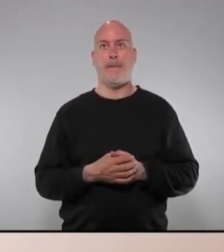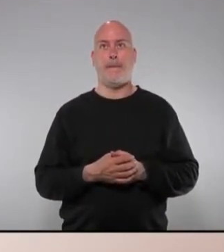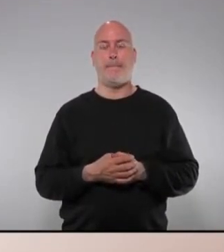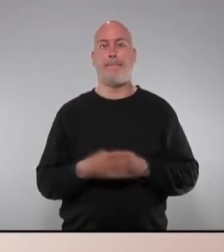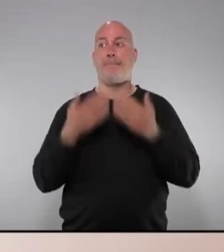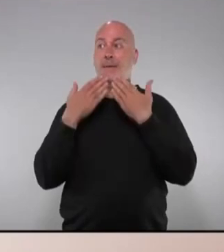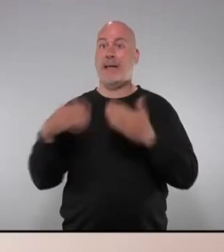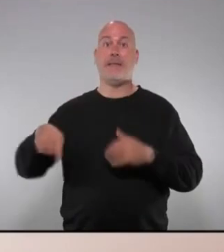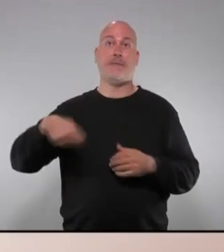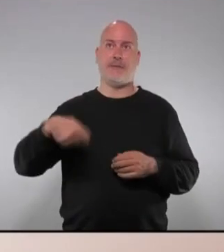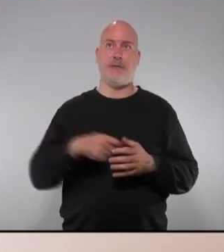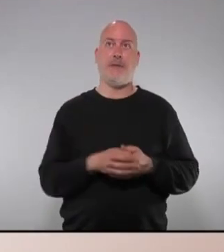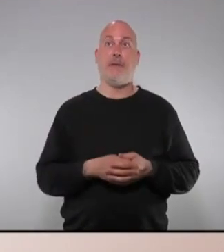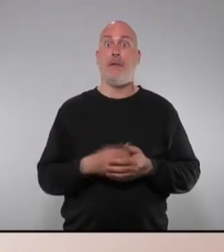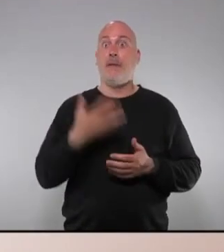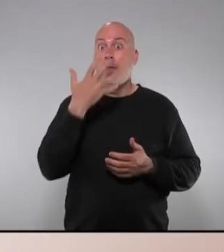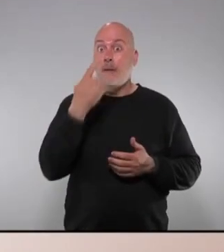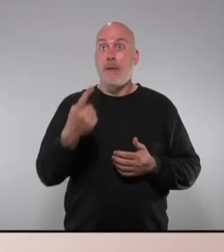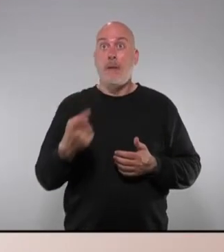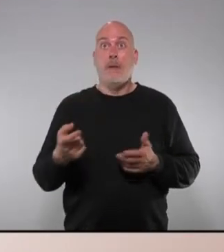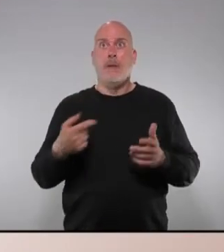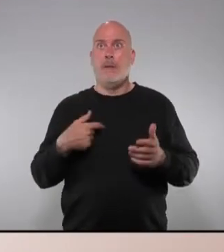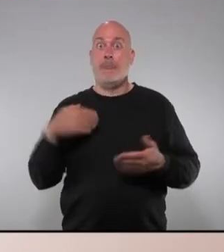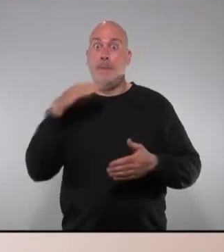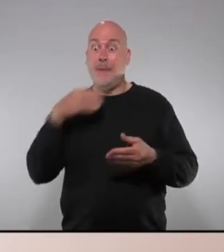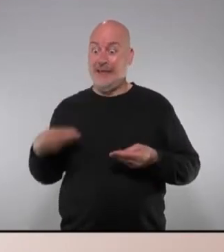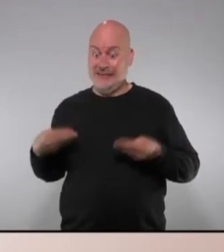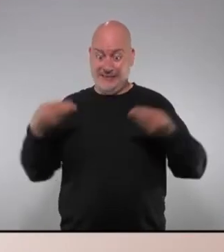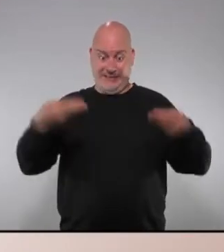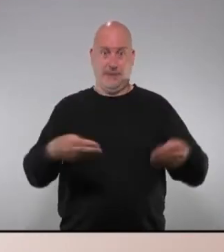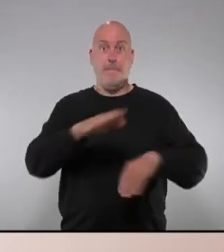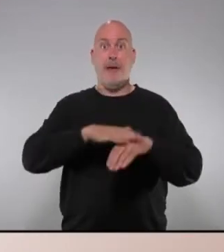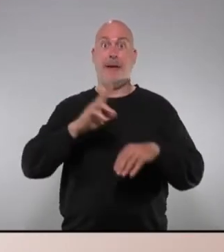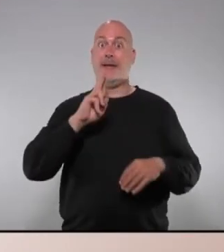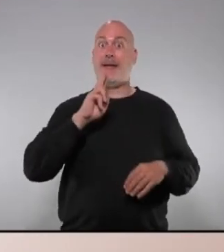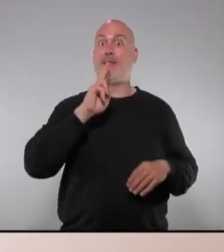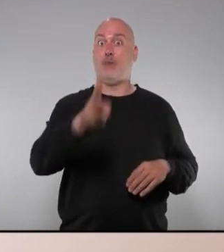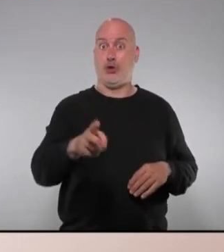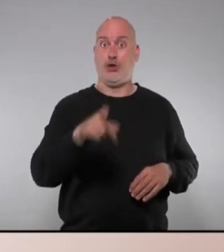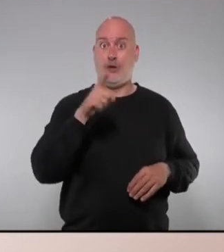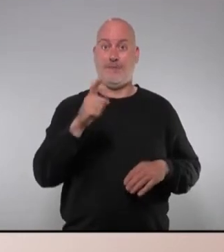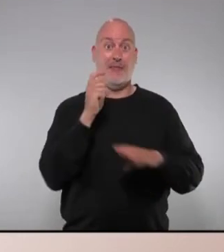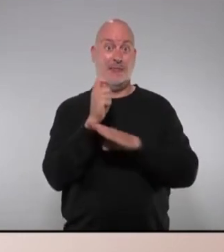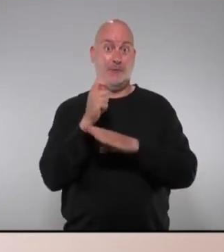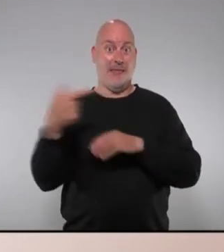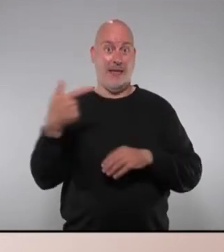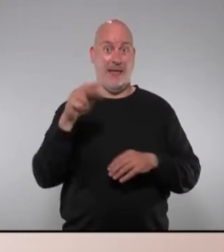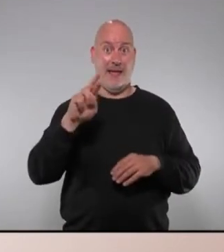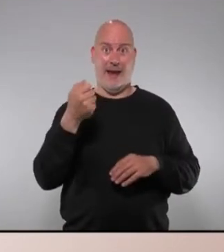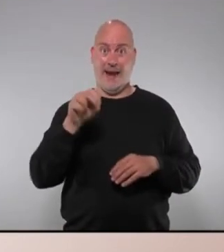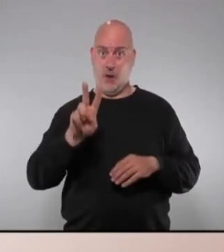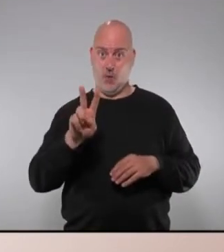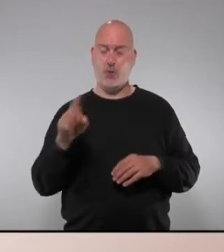Moltes gràcies presidenta la veritat és no sabia quants papers emportar-me per poder donar resposta a la diputada Grau per tot el que ens